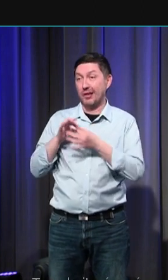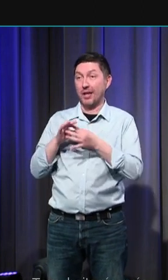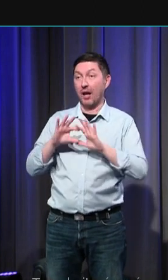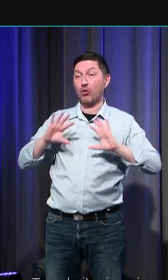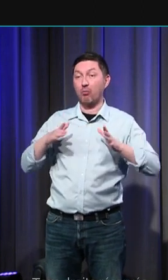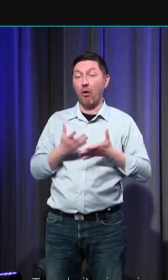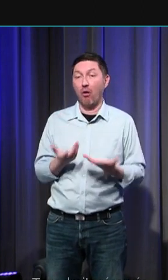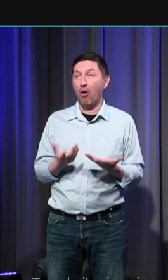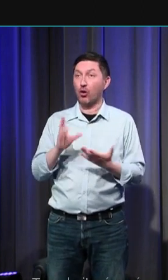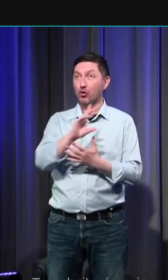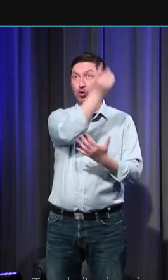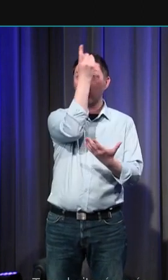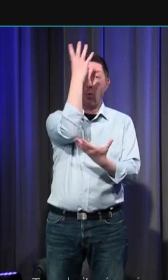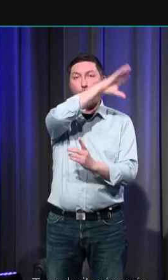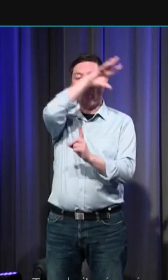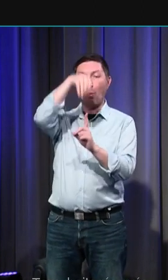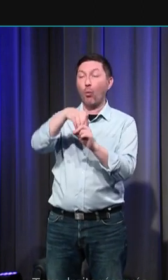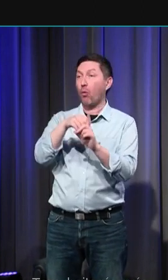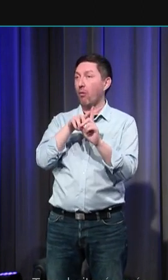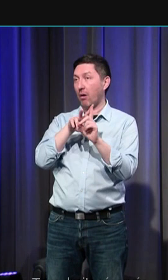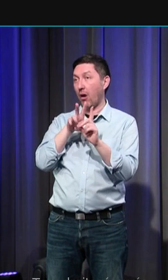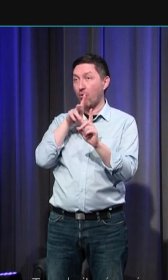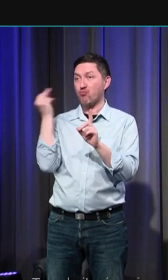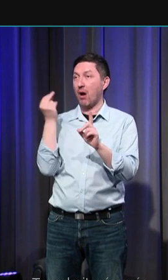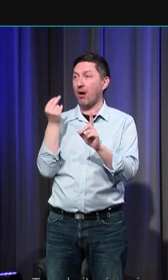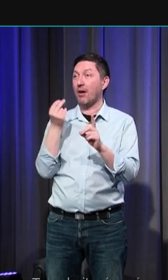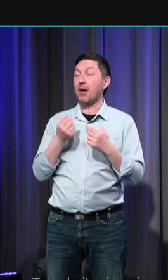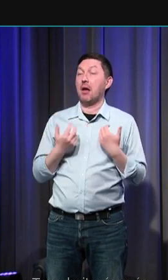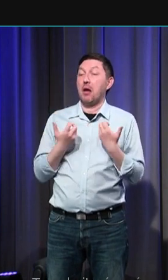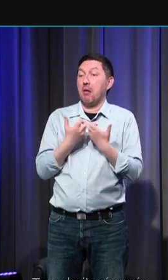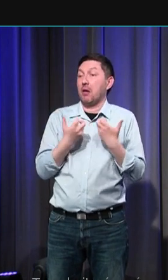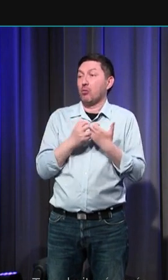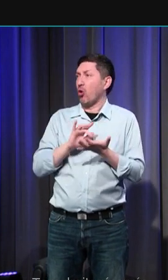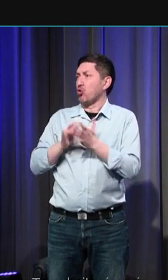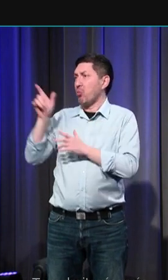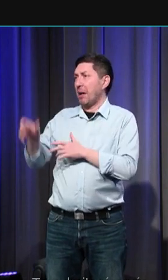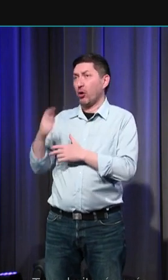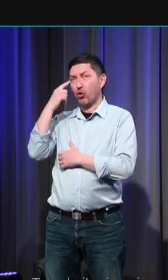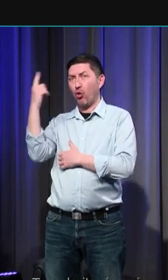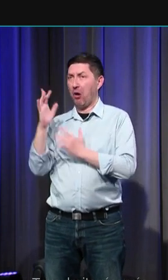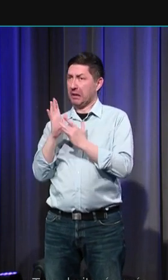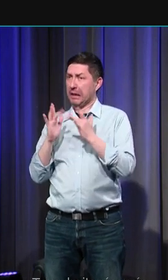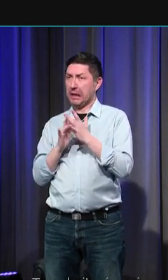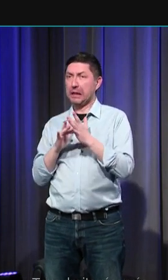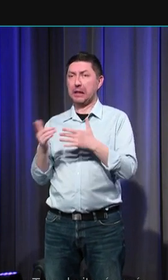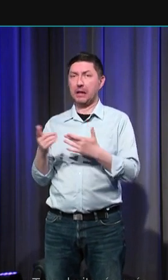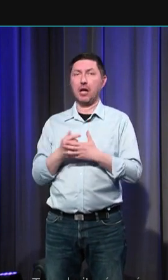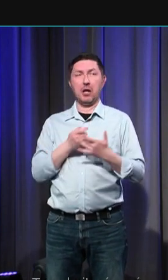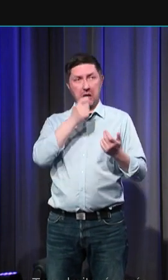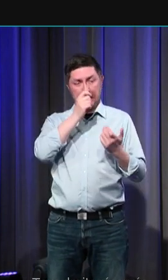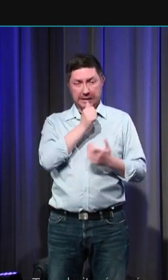'incarnation. Tout chrétien qui est sauvé par le sacrifice du Dieu qui a pris chair et a souffert sur la croix